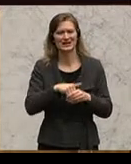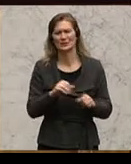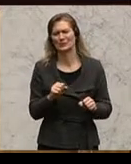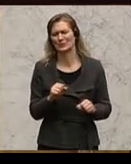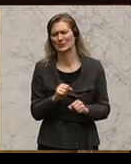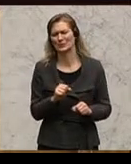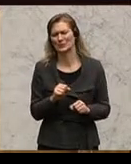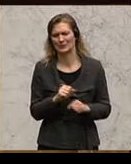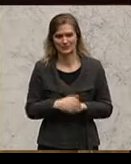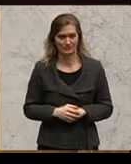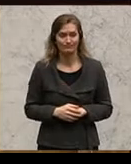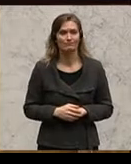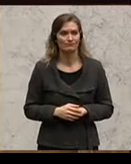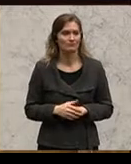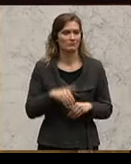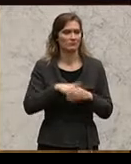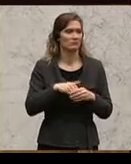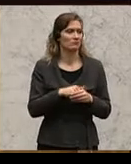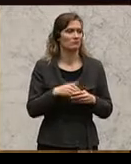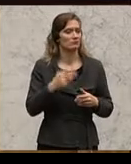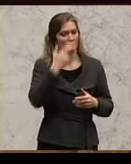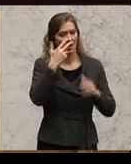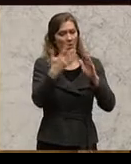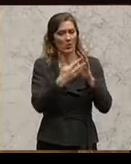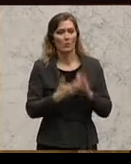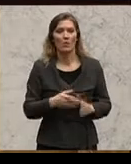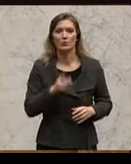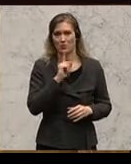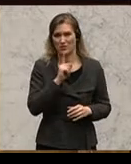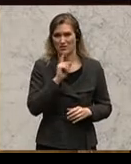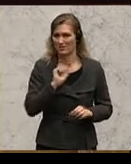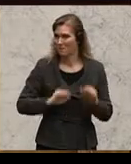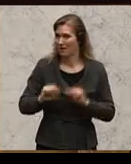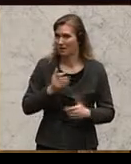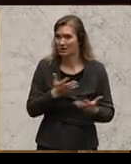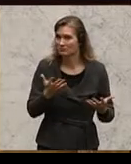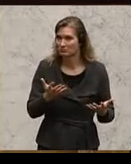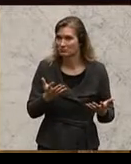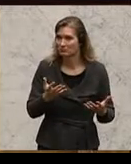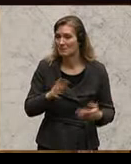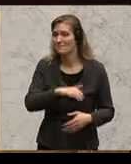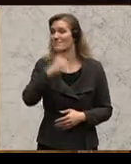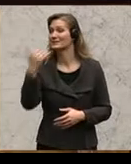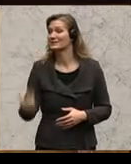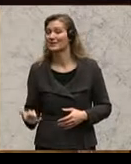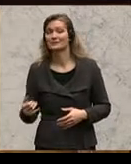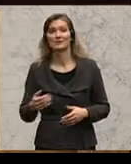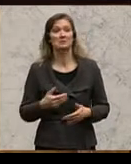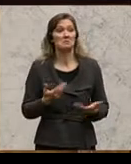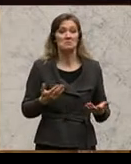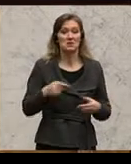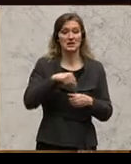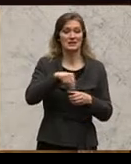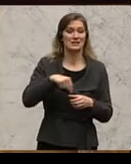Kritik, was die mangelnde Kontrolle anbelangt, es hat bis jetzt kein inneres